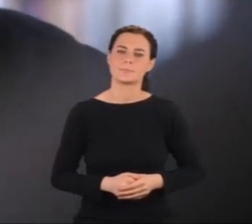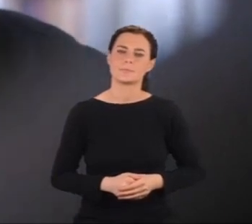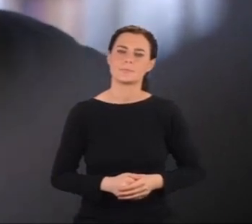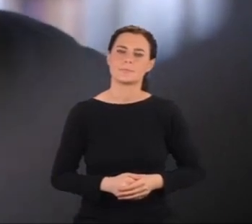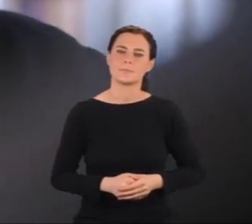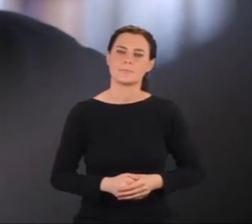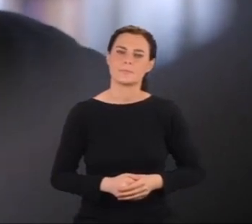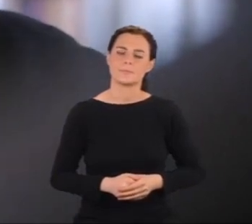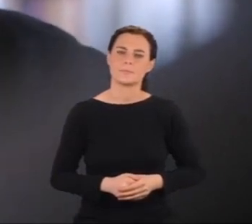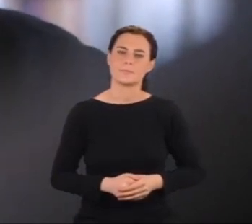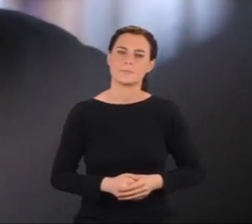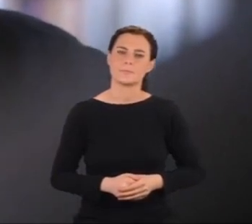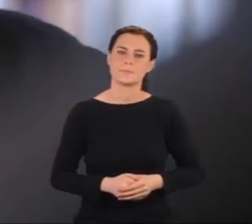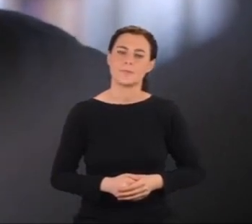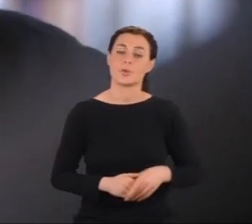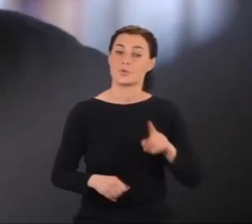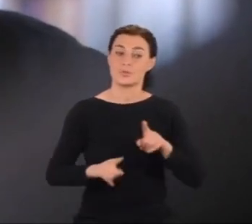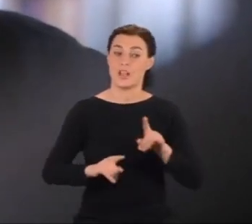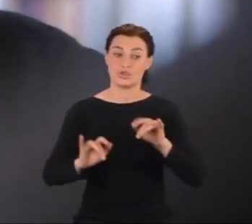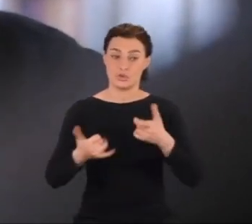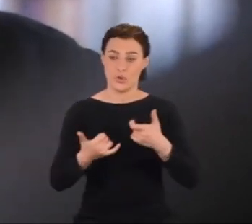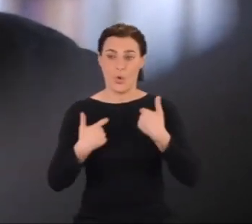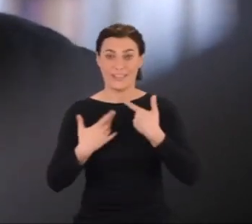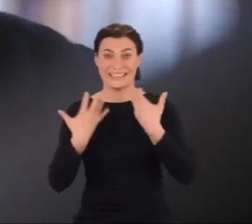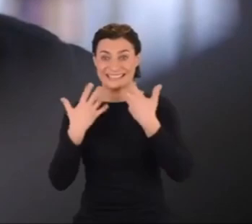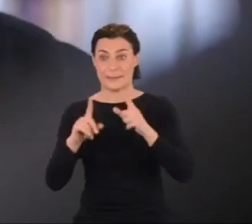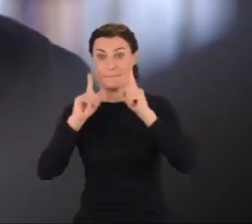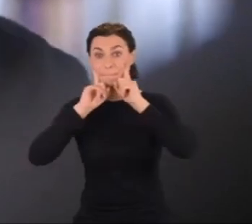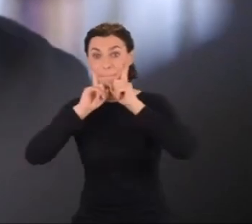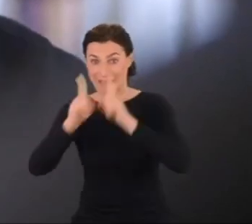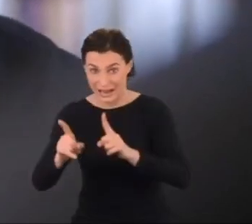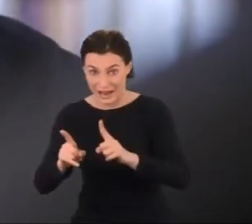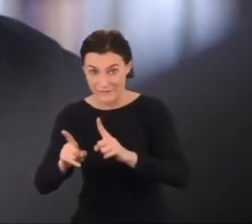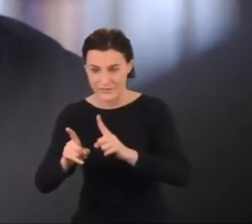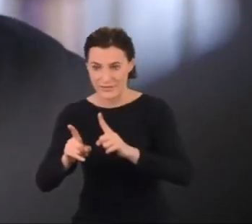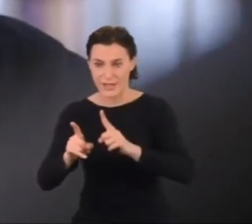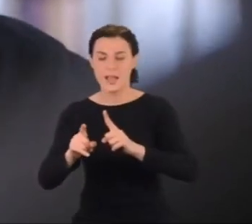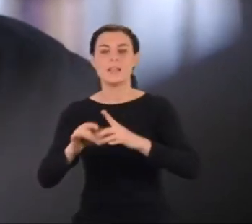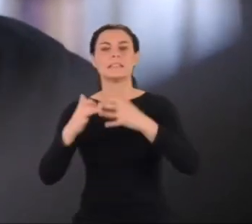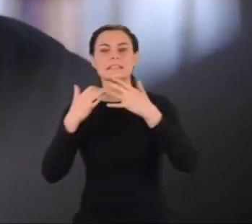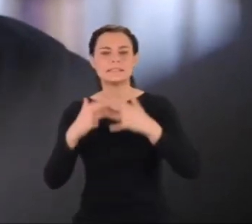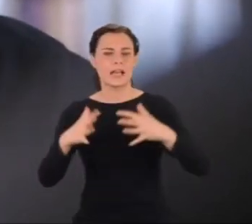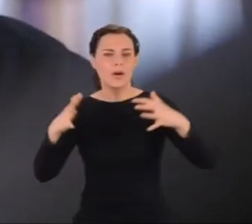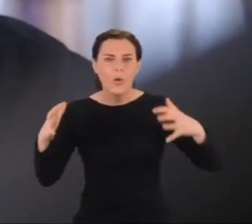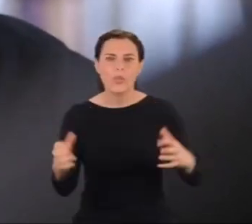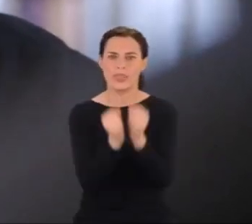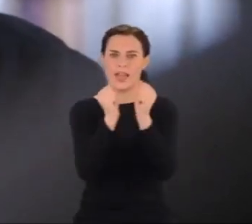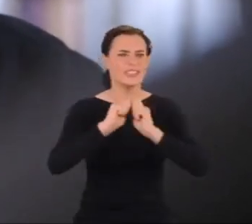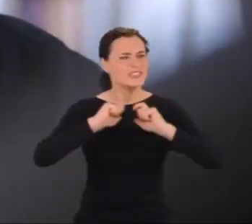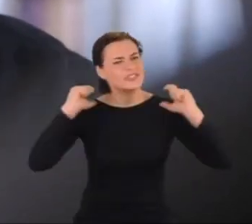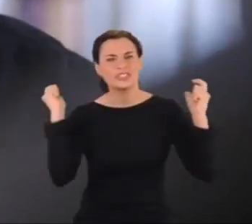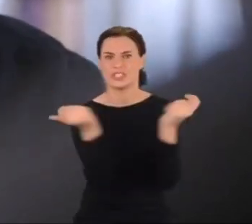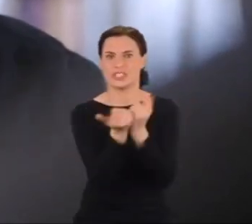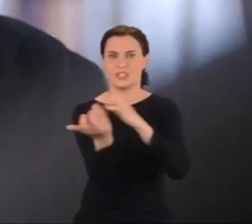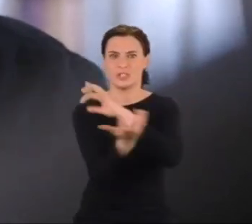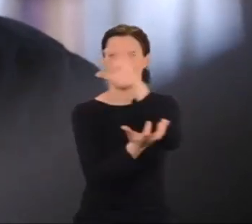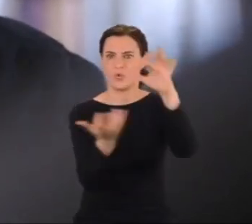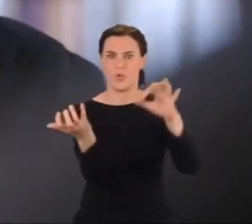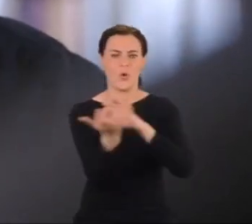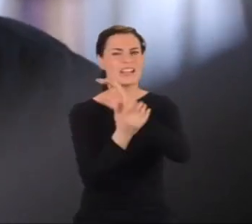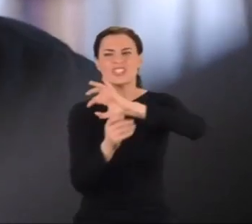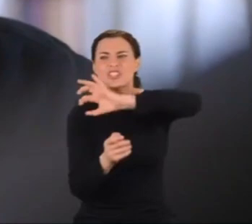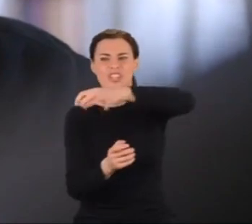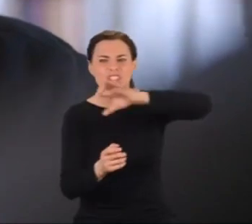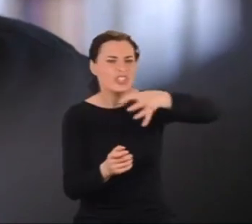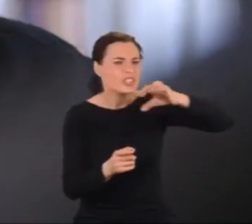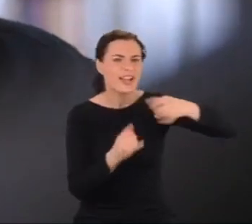Czyli w dążeniu do prawdy chciał stworzyć swego rodzaju system całościowy, ogarniający wszystkie